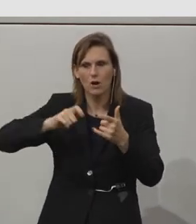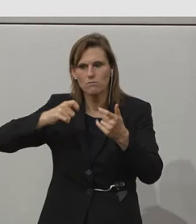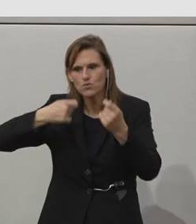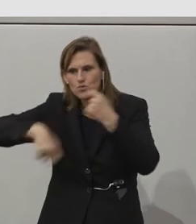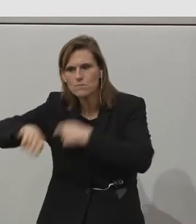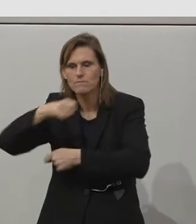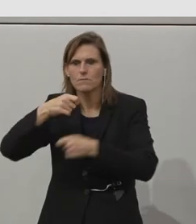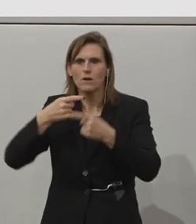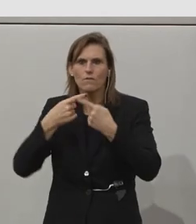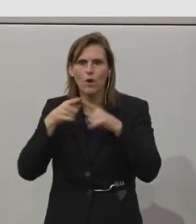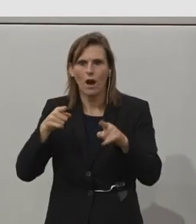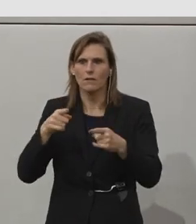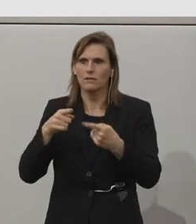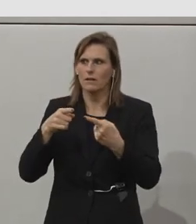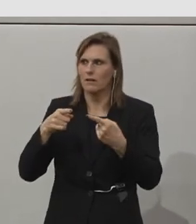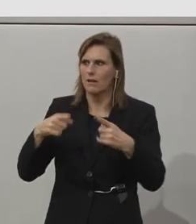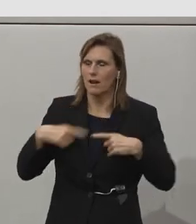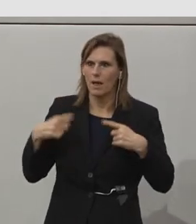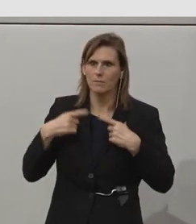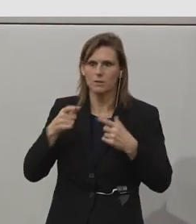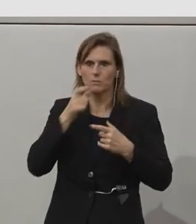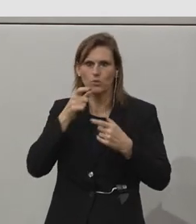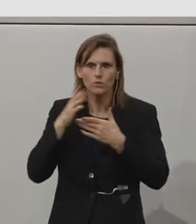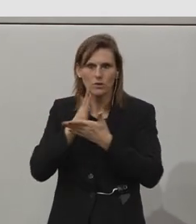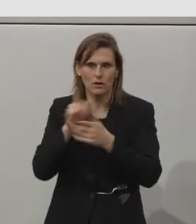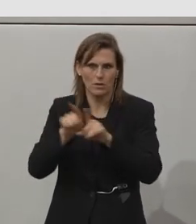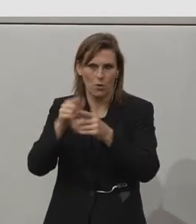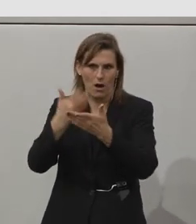Bildungsevents und Berufsorientierungsevents anbieten.